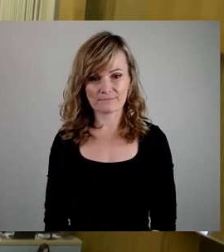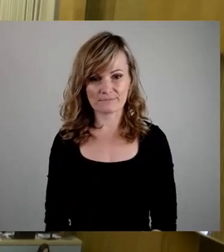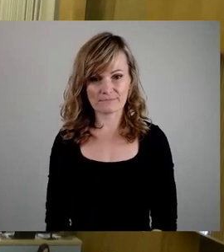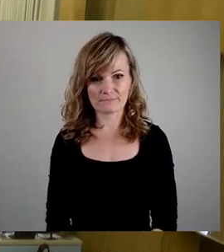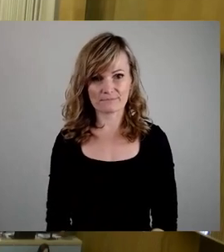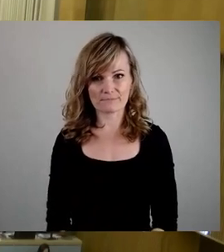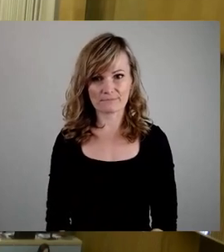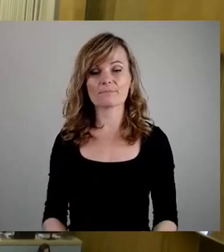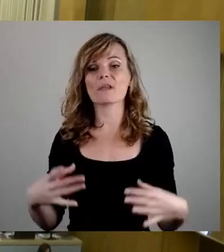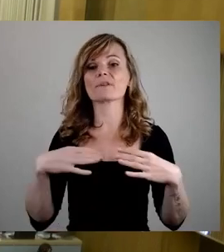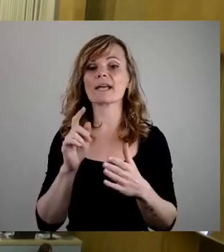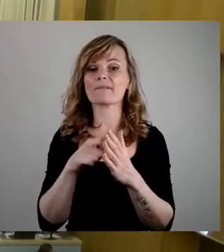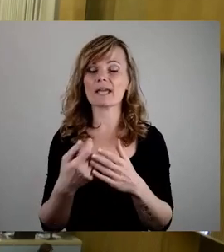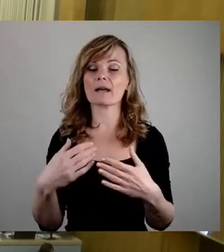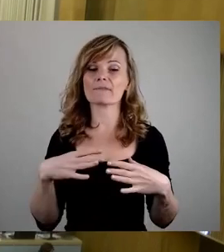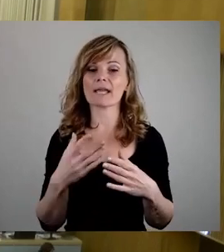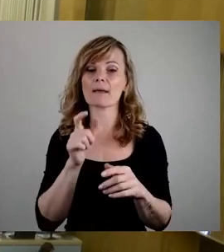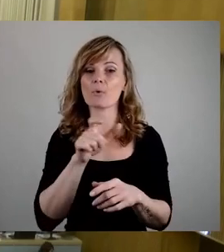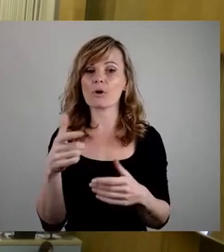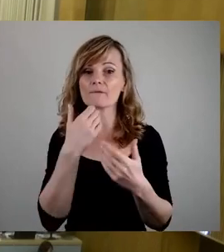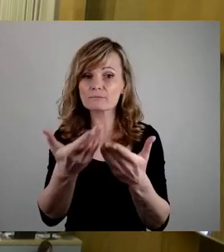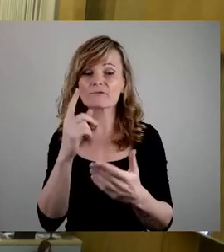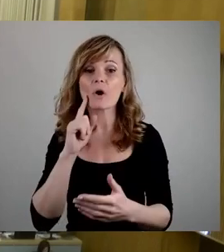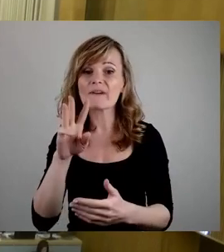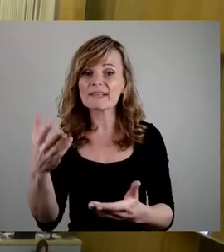Freie Wähler, freie Bürger, das Wort gewünscht. Frau Wendt, bitte.